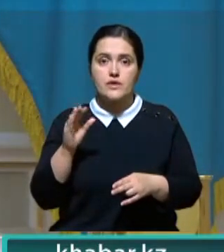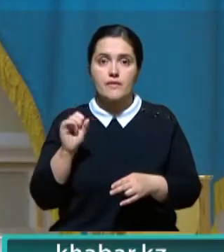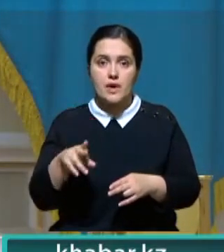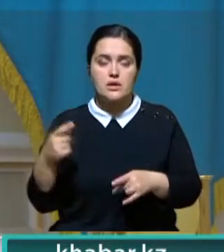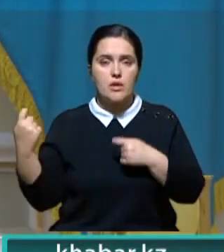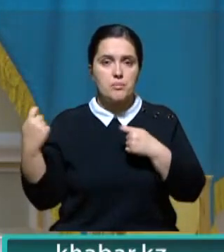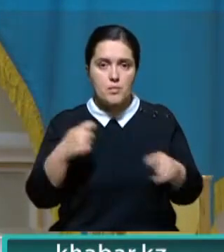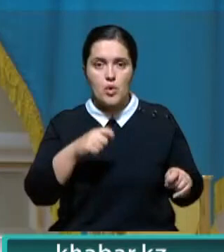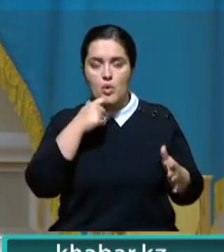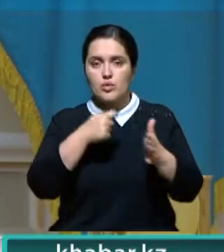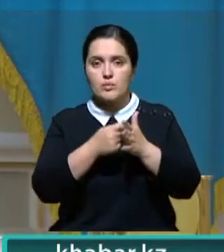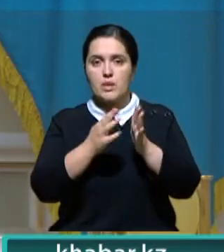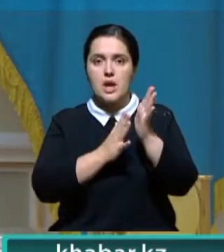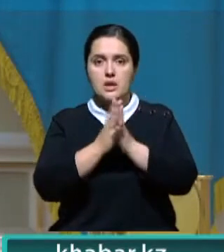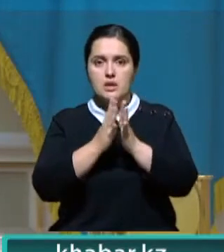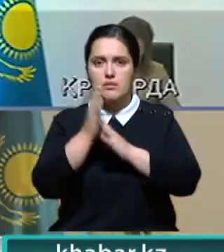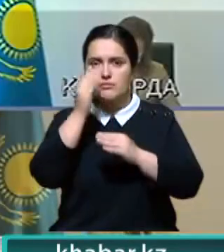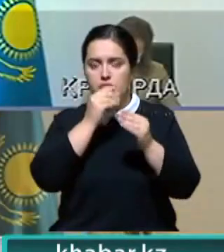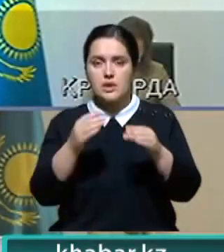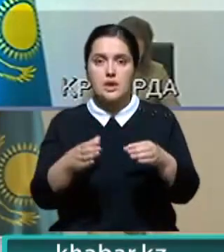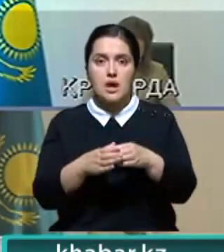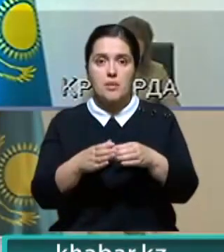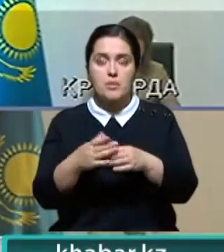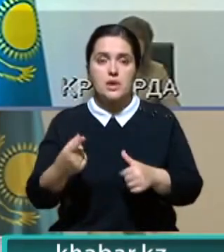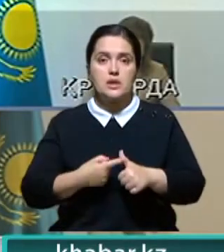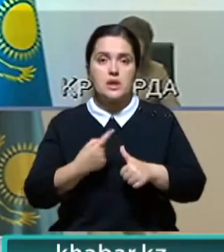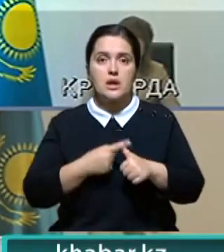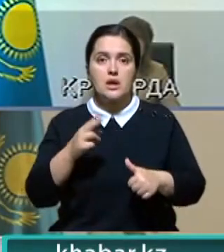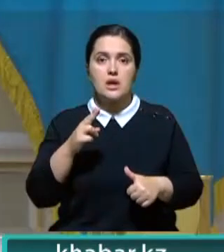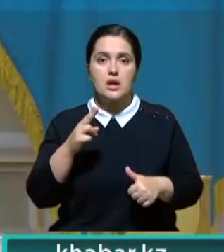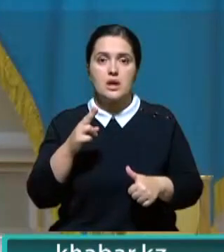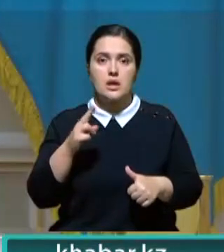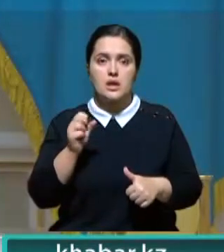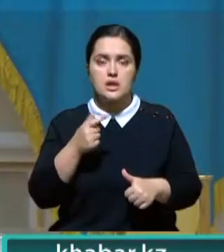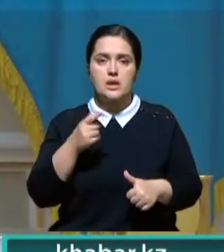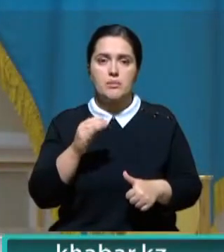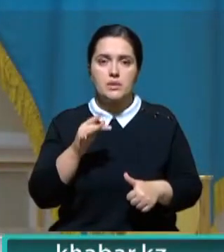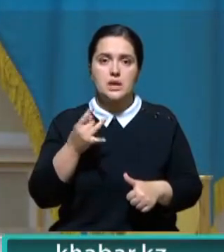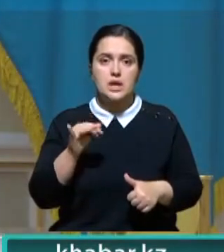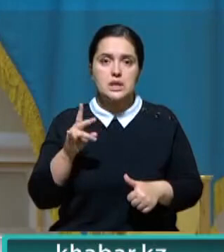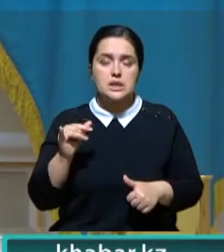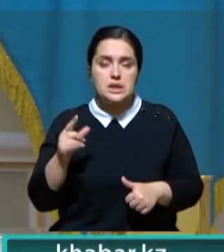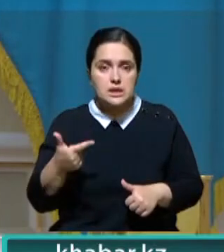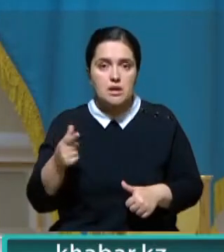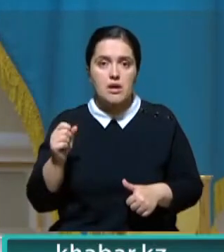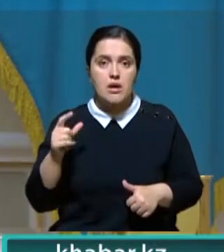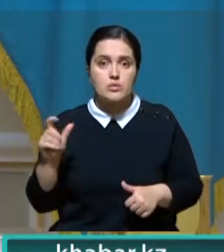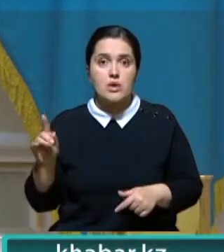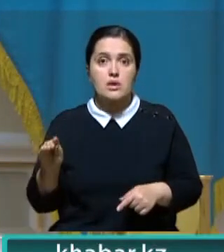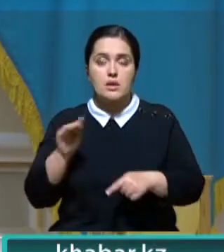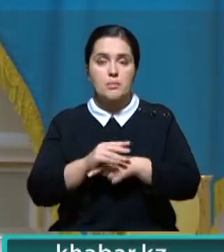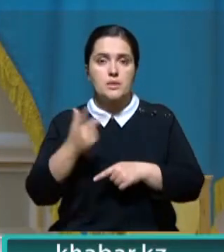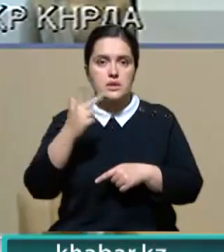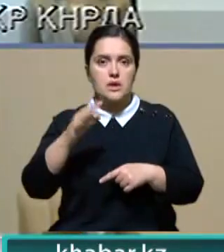объемы удобрений аффилированной компании, которая называется Каз Chemicals Trading House, которая добавляла до